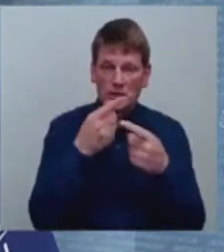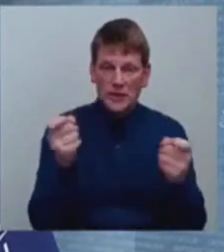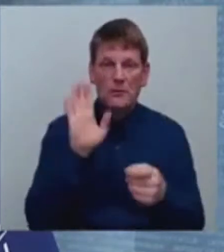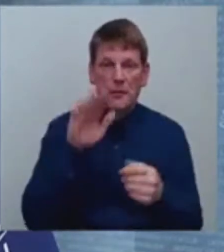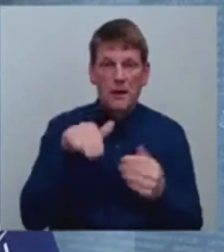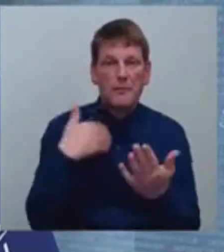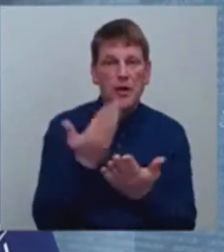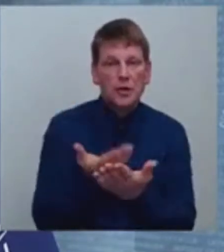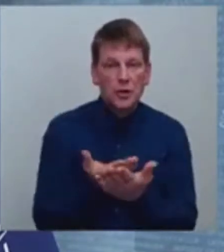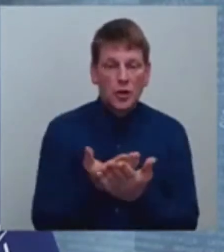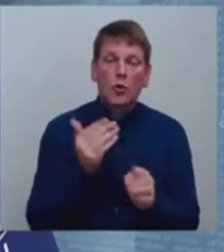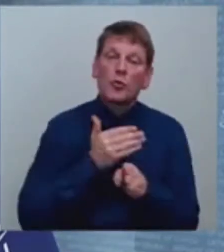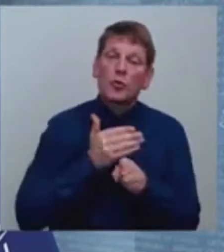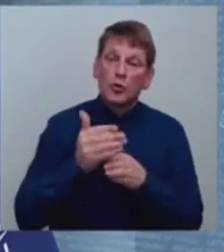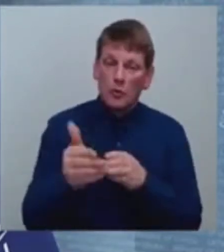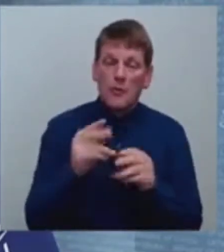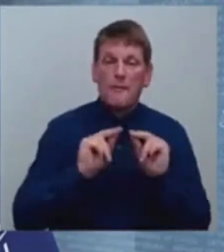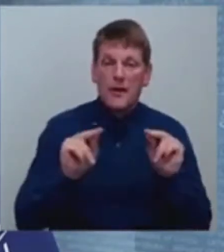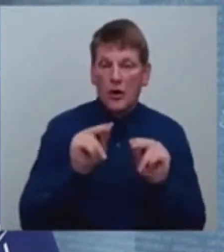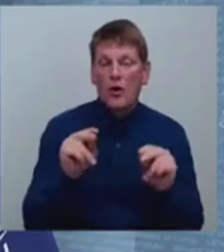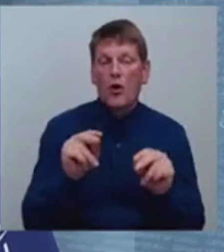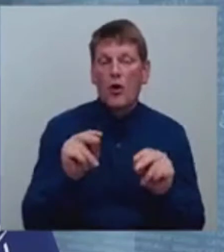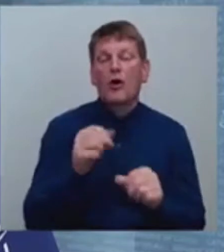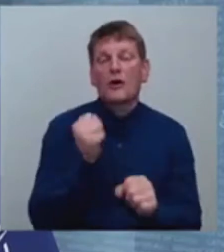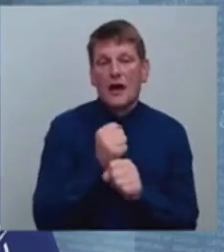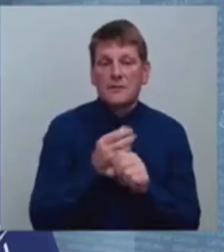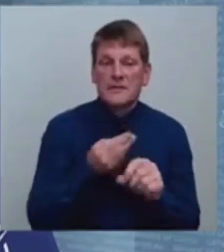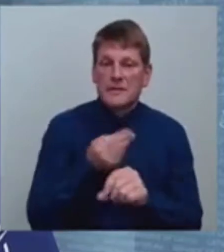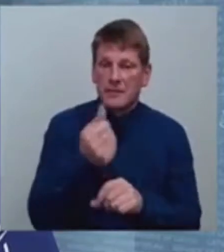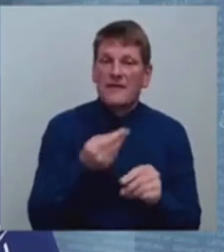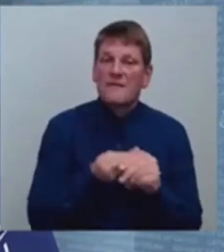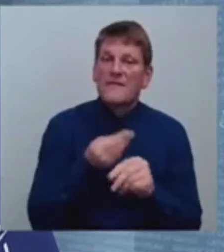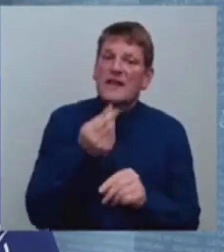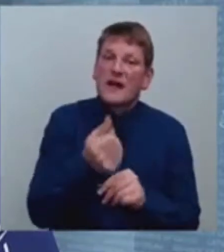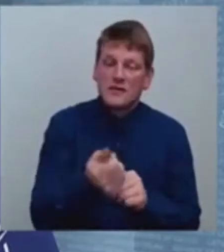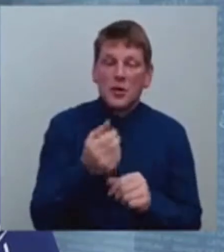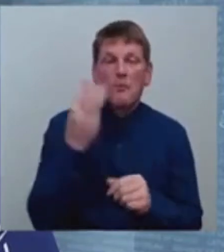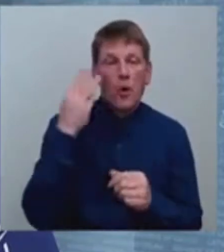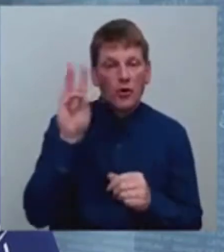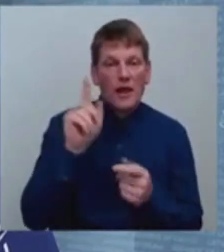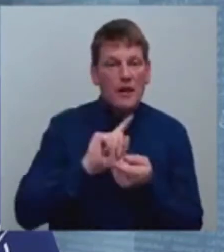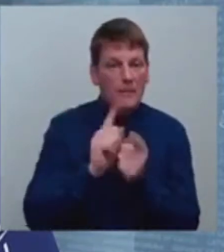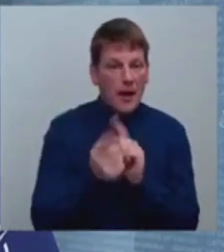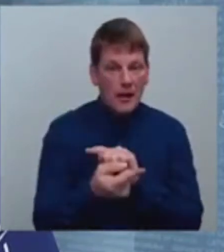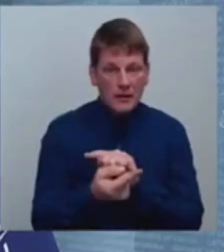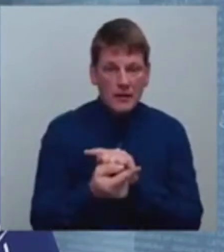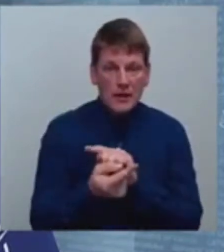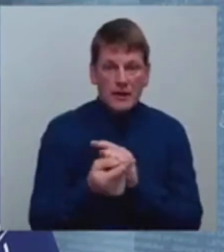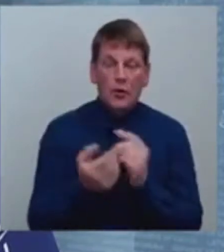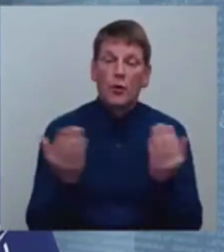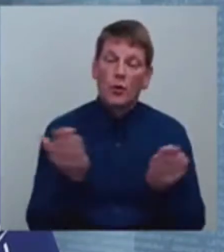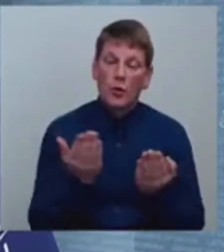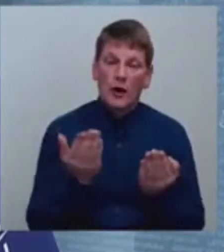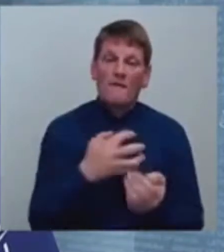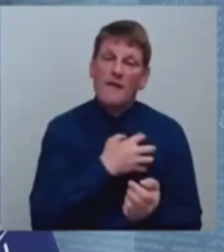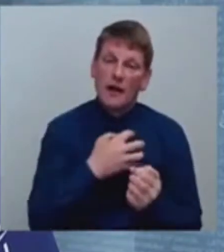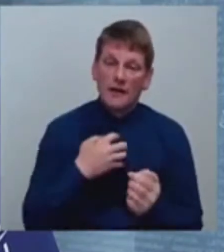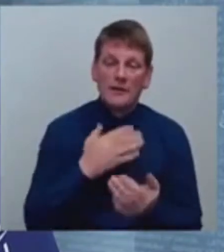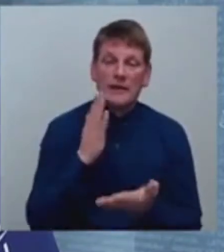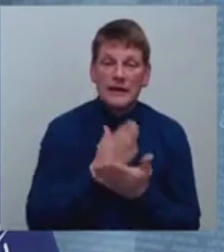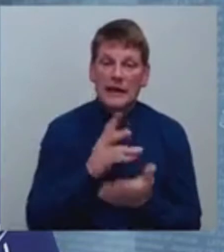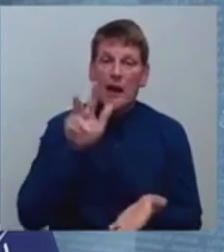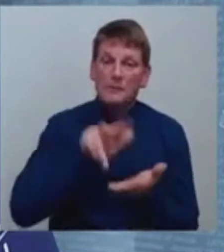priekšlikumiem turpmākajā pedagogu darba samaksas finansēšanas modeļa maiņē, kur valdībā tika